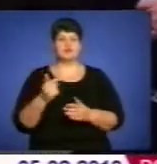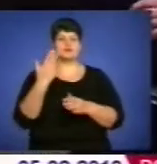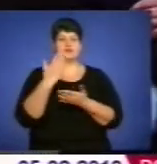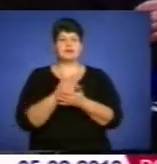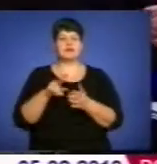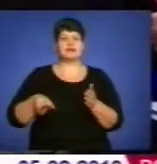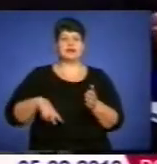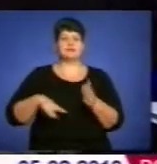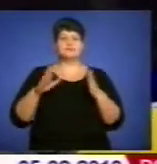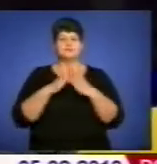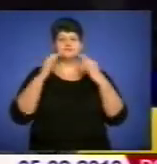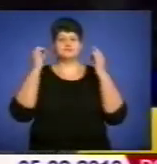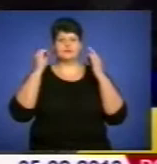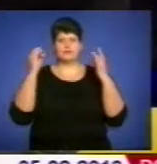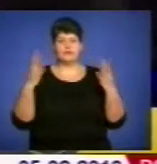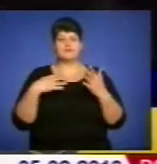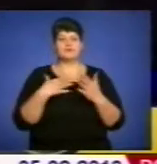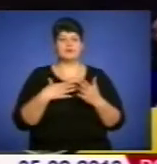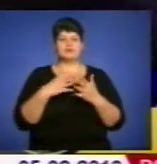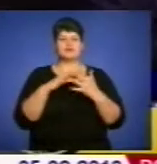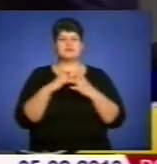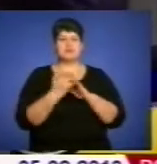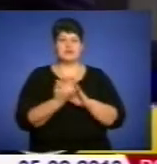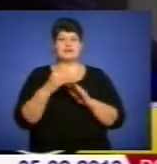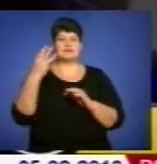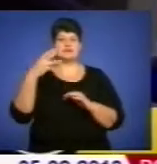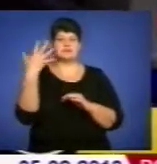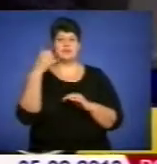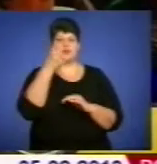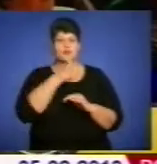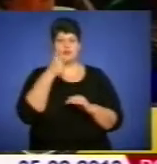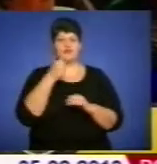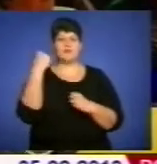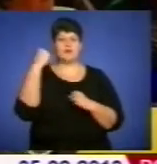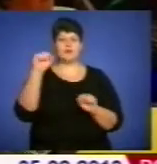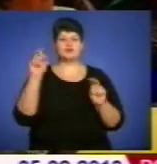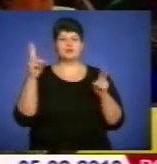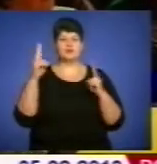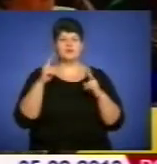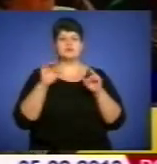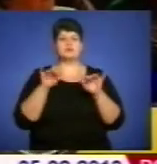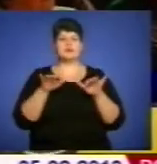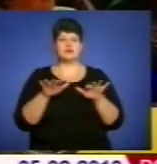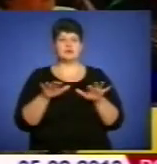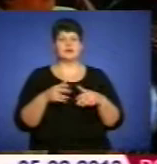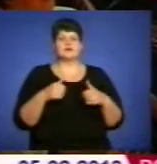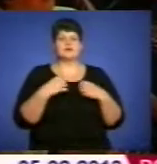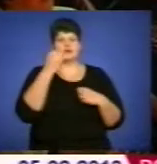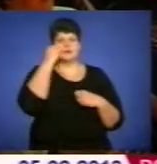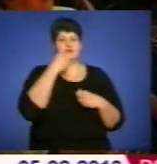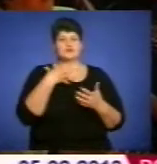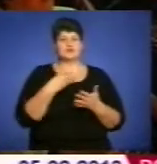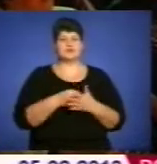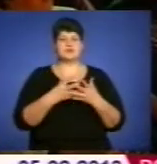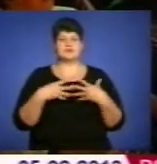селі впродовж 35 років. У переможі в конкурсі клубних закладів він завдячує своїй сім'ї. Адже його син